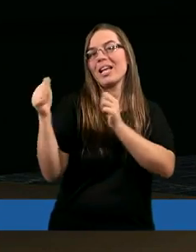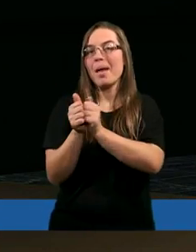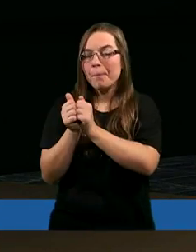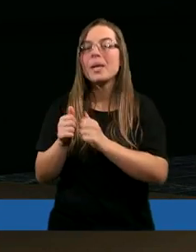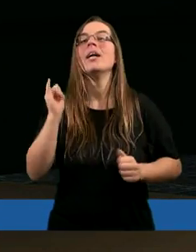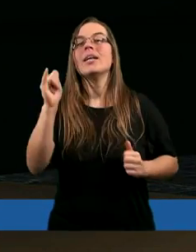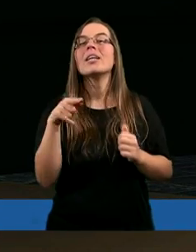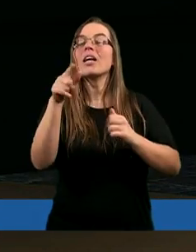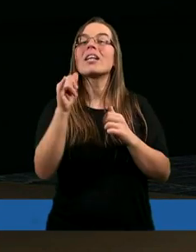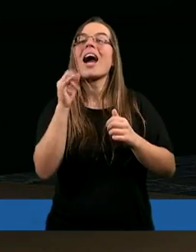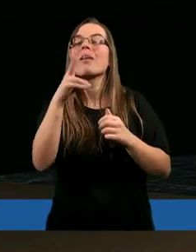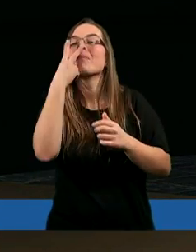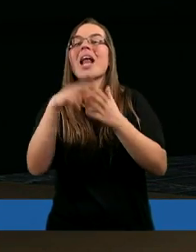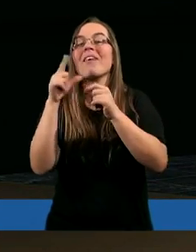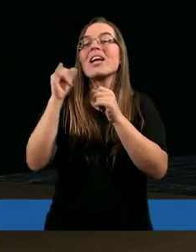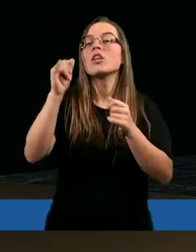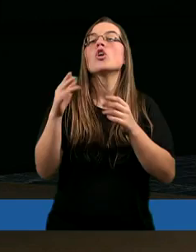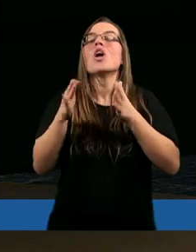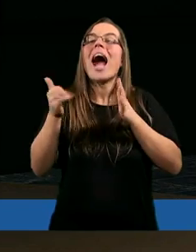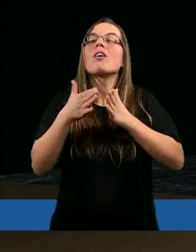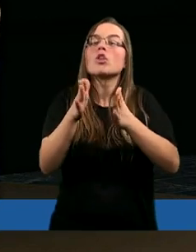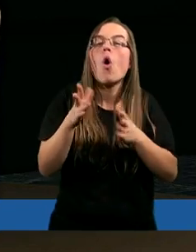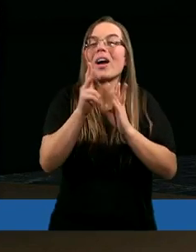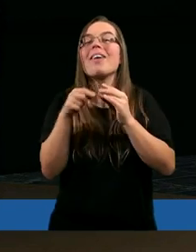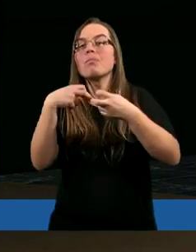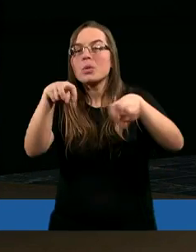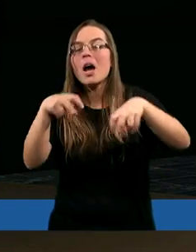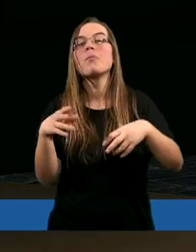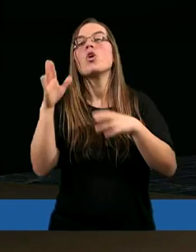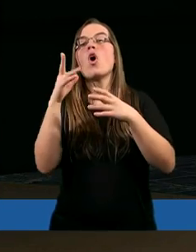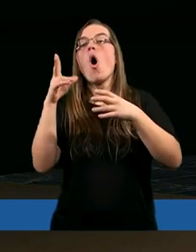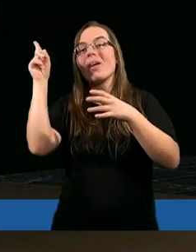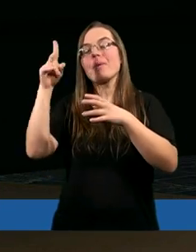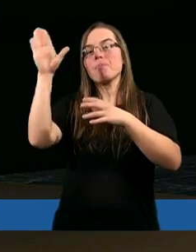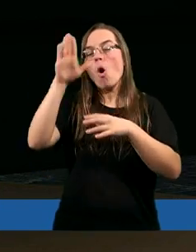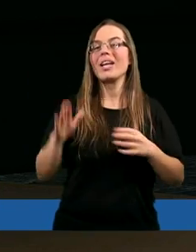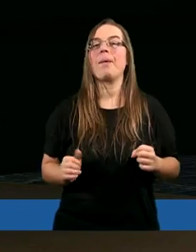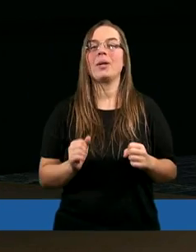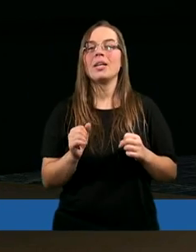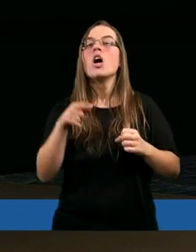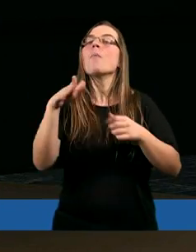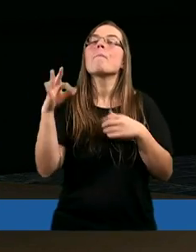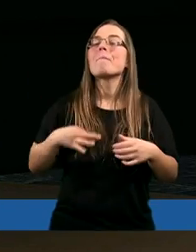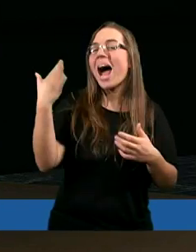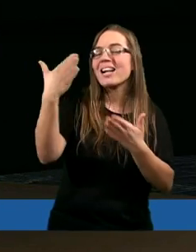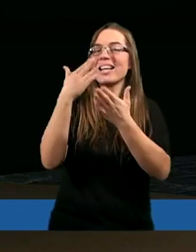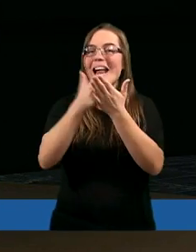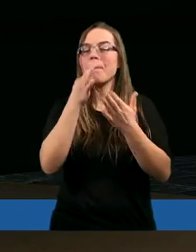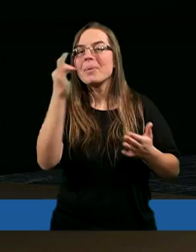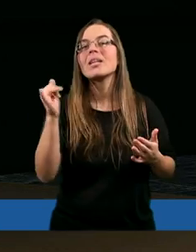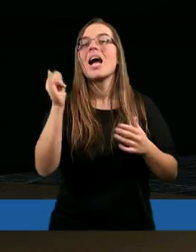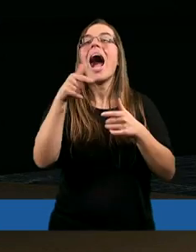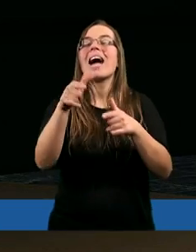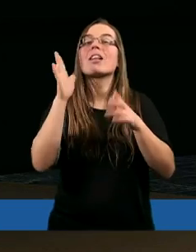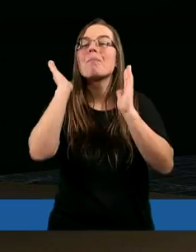popatrzysz na te plejady gwiazd albo droga mleczna, jaka przecudna jest droga mleczna i sobie zadajesz pytanie Panie, jak to cudne